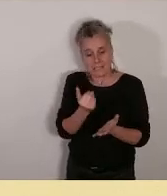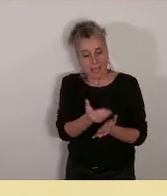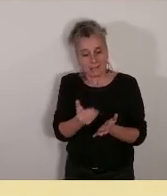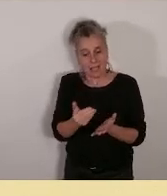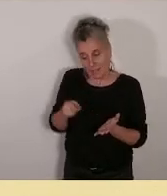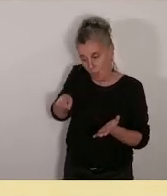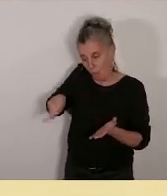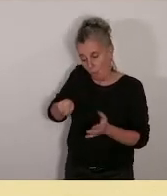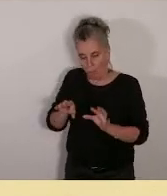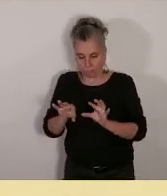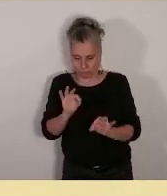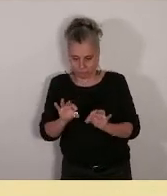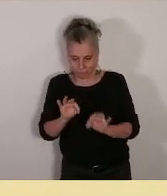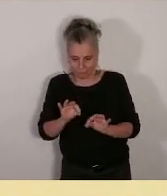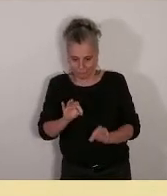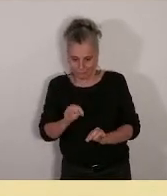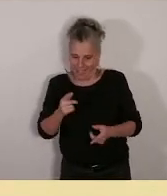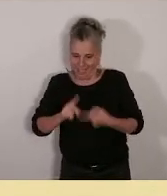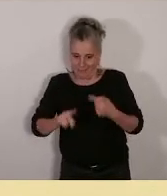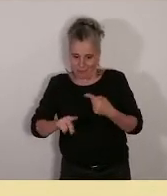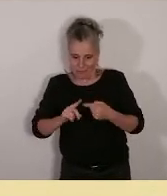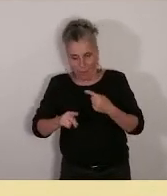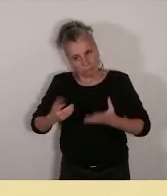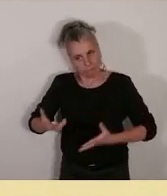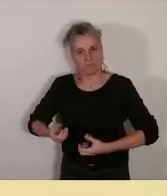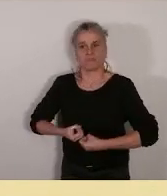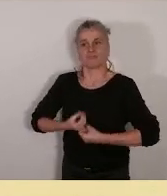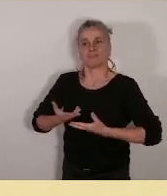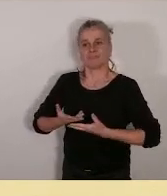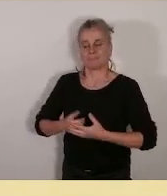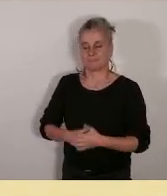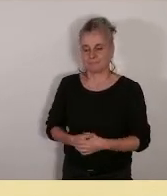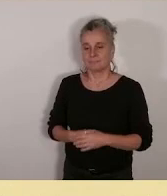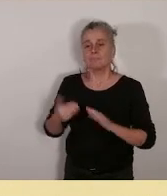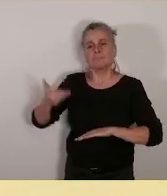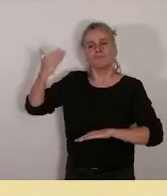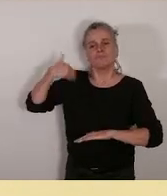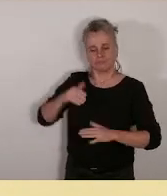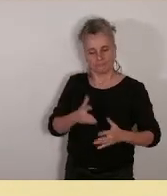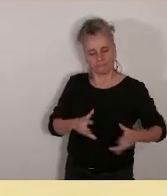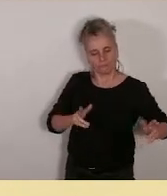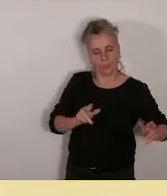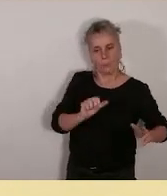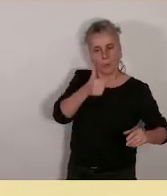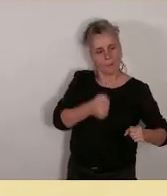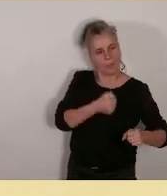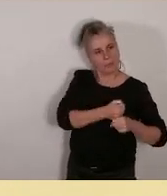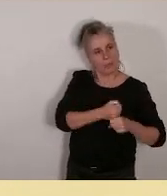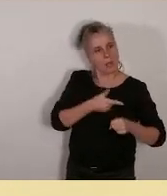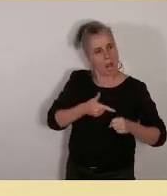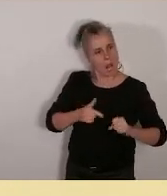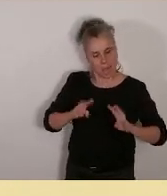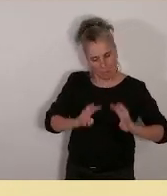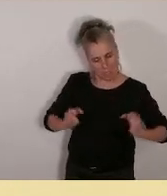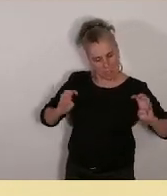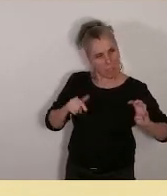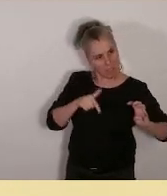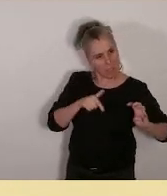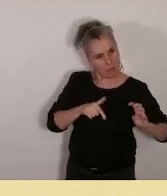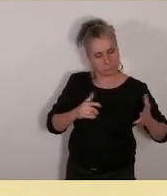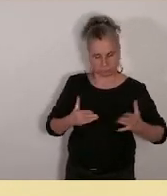cœur. À l'issue de notre première année, nous avons proposé en plénière trois projets qui ont été votés.